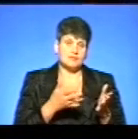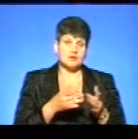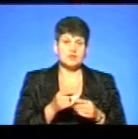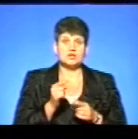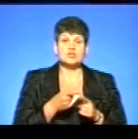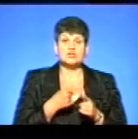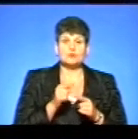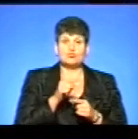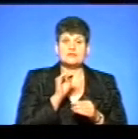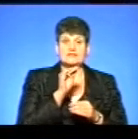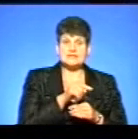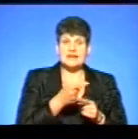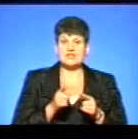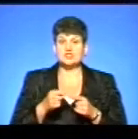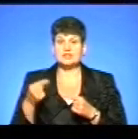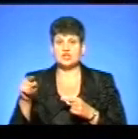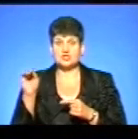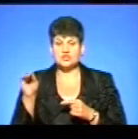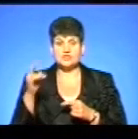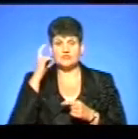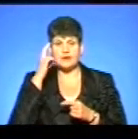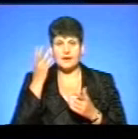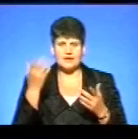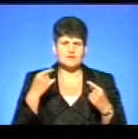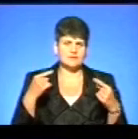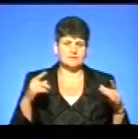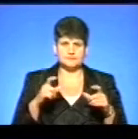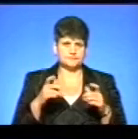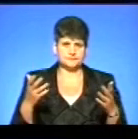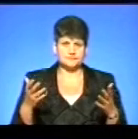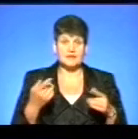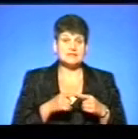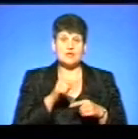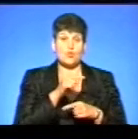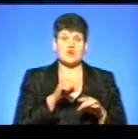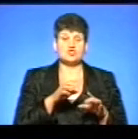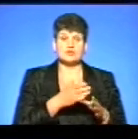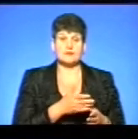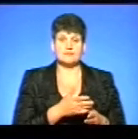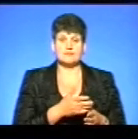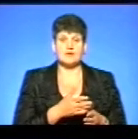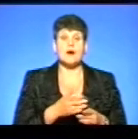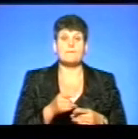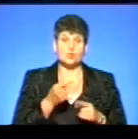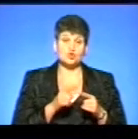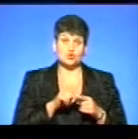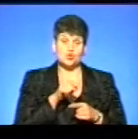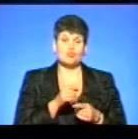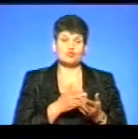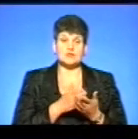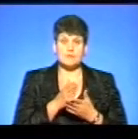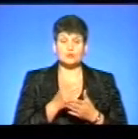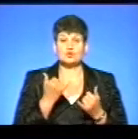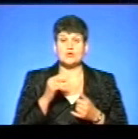значить, вставити такий, чи такий, чи йому треба в Києві, чи в іншому закладі і так далі. Тобто це його рішення. Але сьогодні, по цьому напрямку, сьогодні